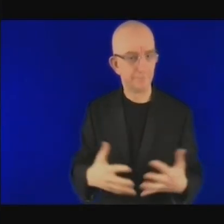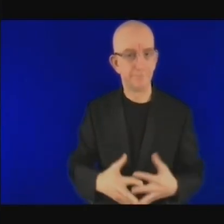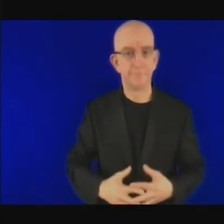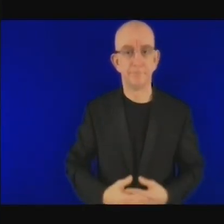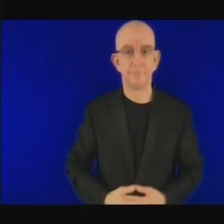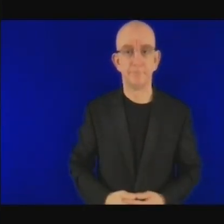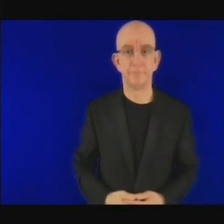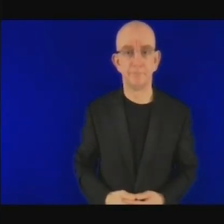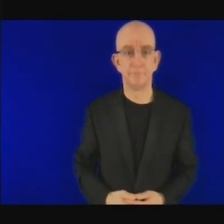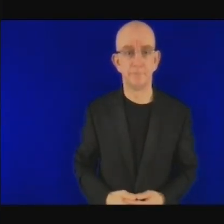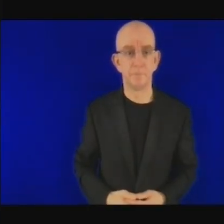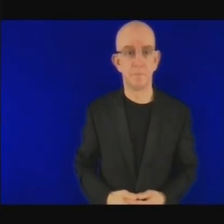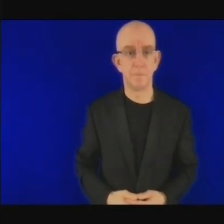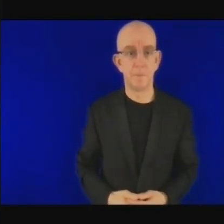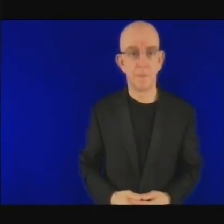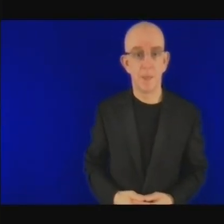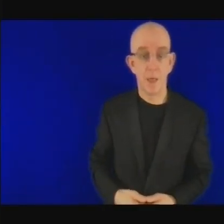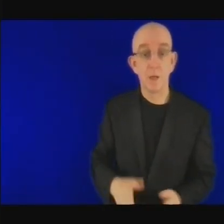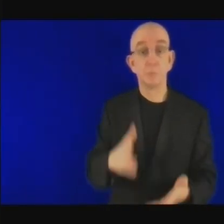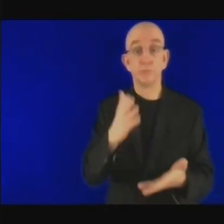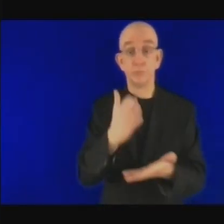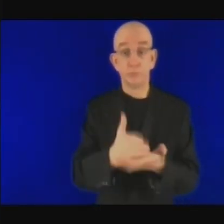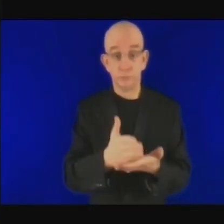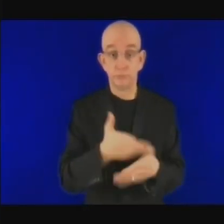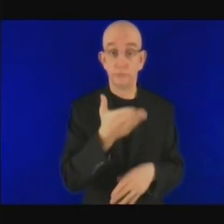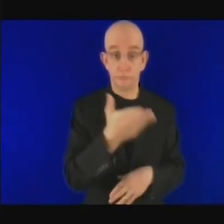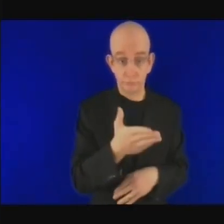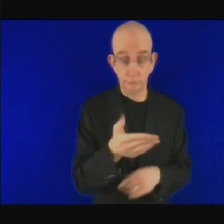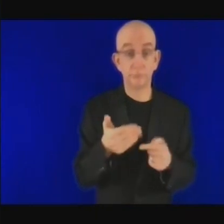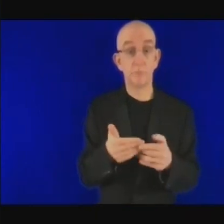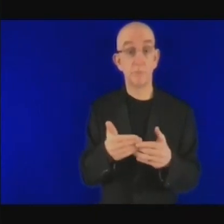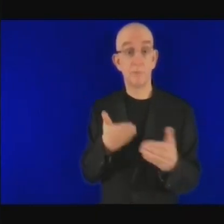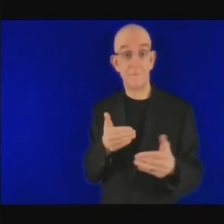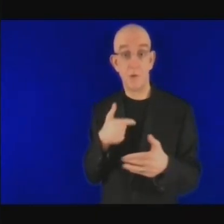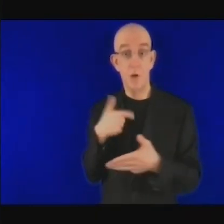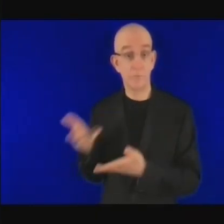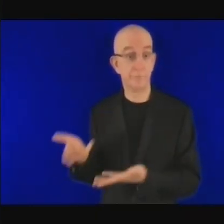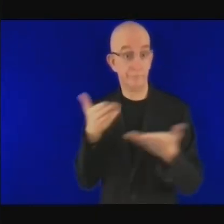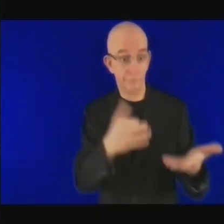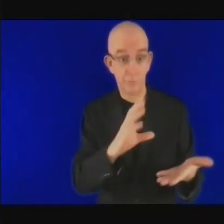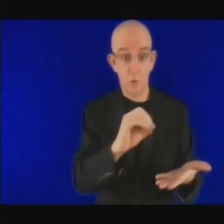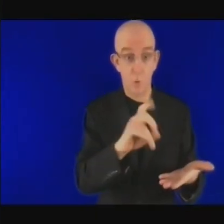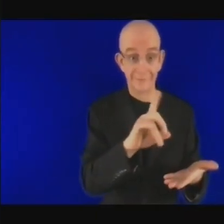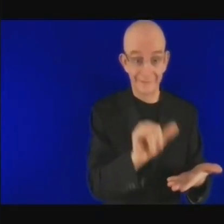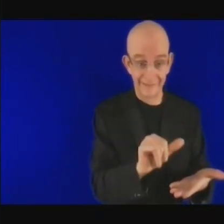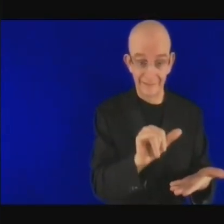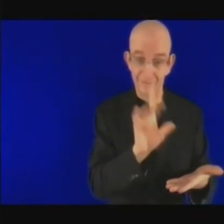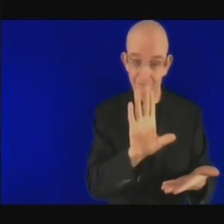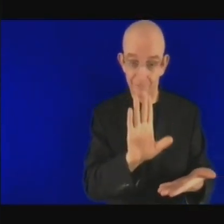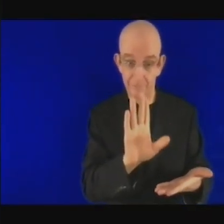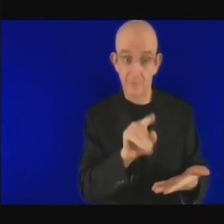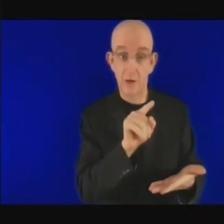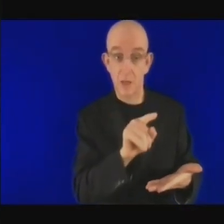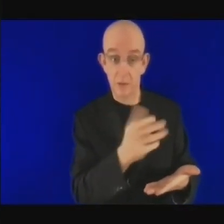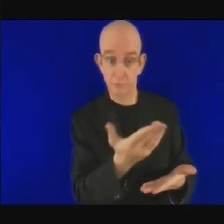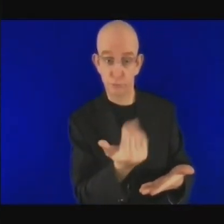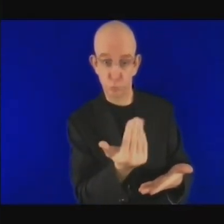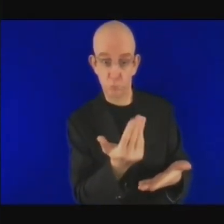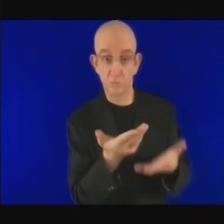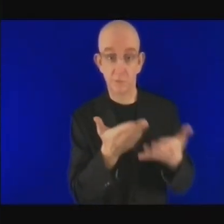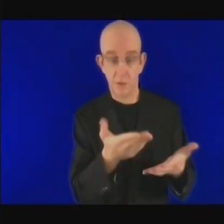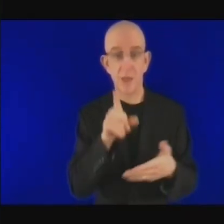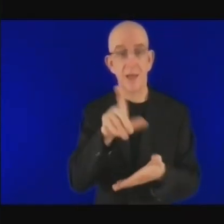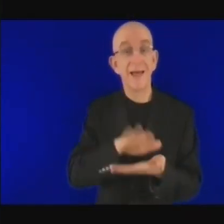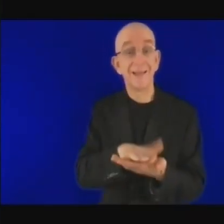Arona à vous et pour les interprètes je vous demande de bien vouloir parler